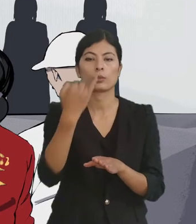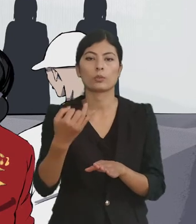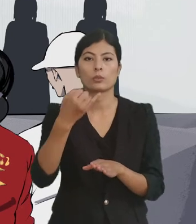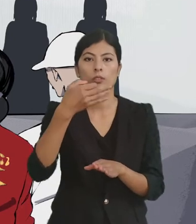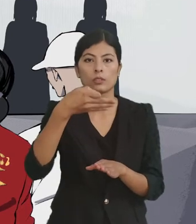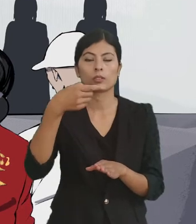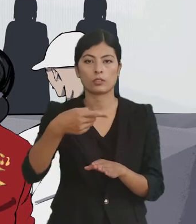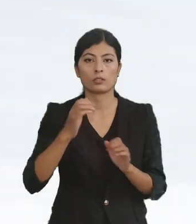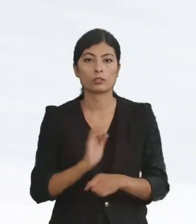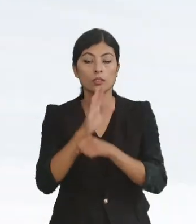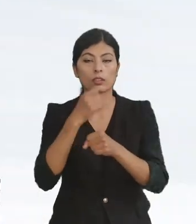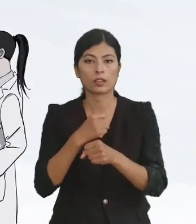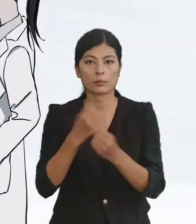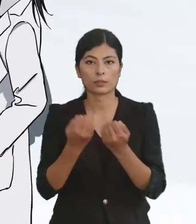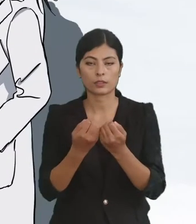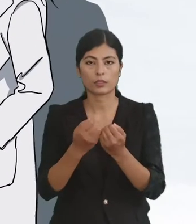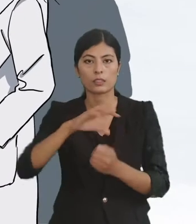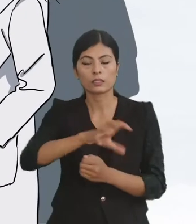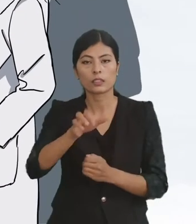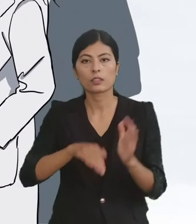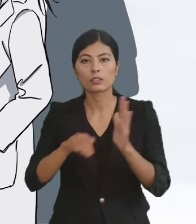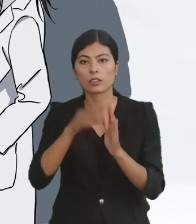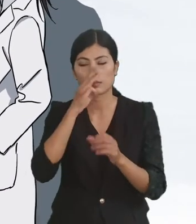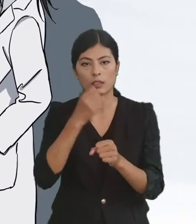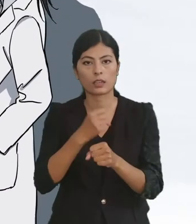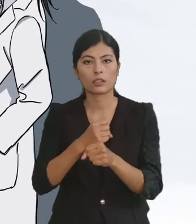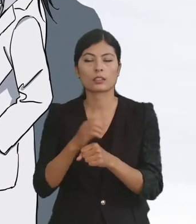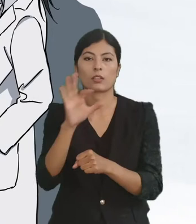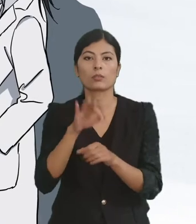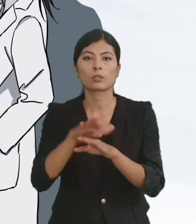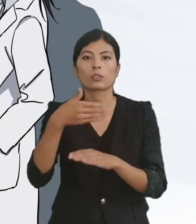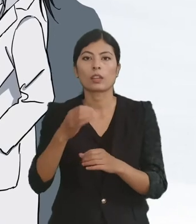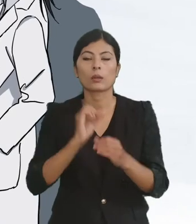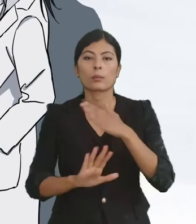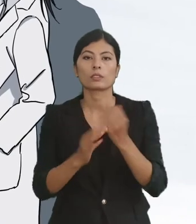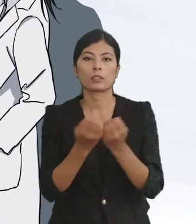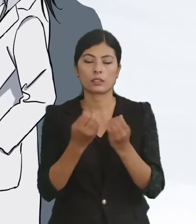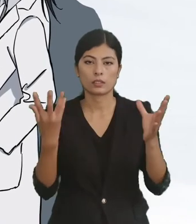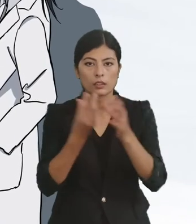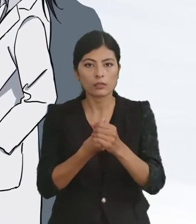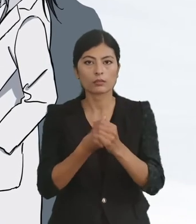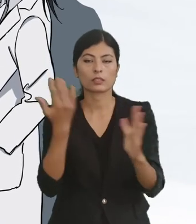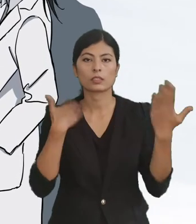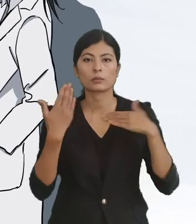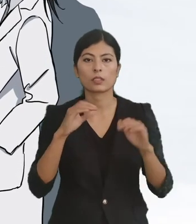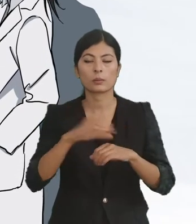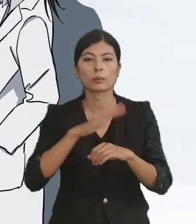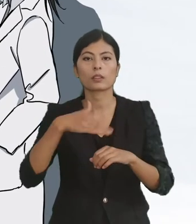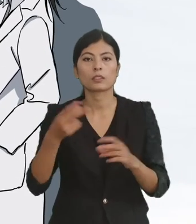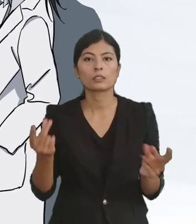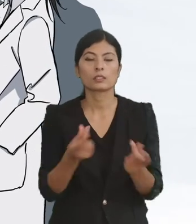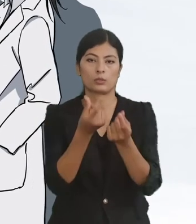रूपमा कारे गरने स्ताने इस्तर्मा कारे रत निकाहलाई परिचालन गरी एकक्रित रूपमा हिम्सा प्रभावितलाई छुट